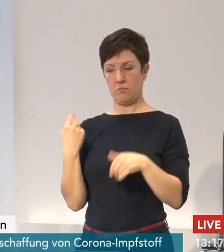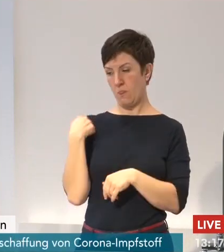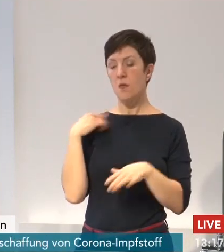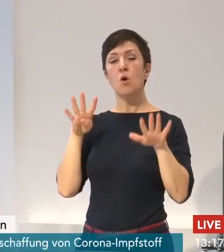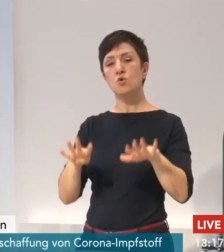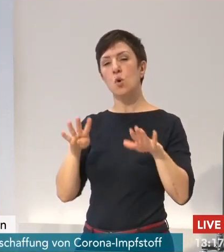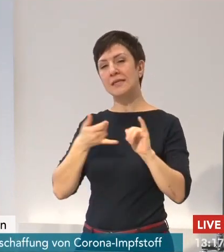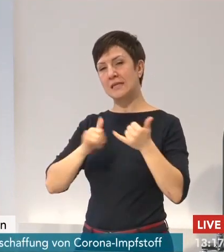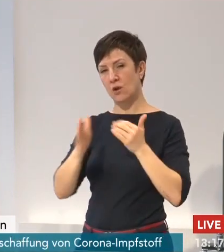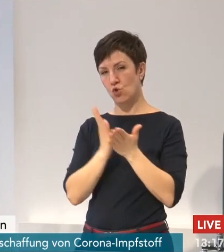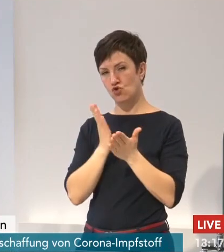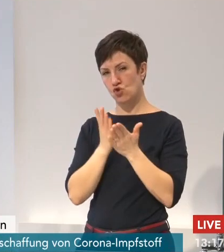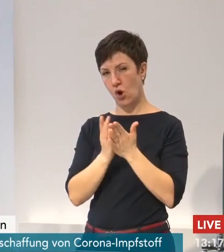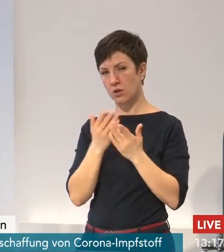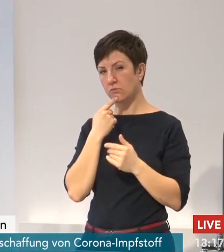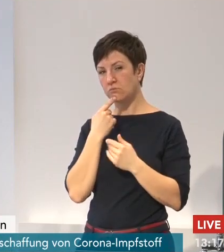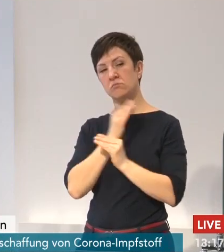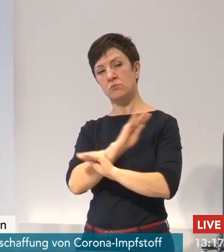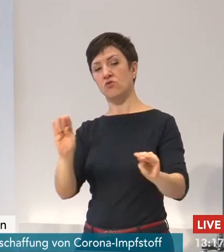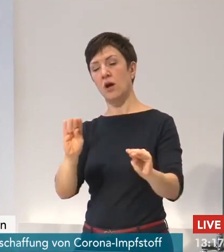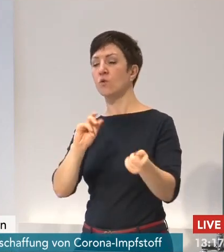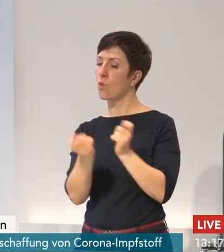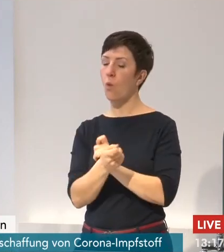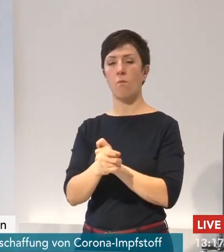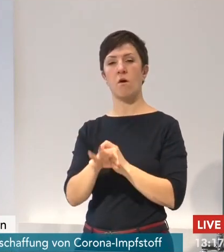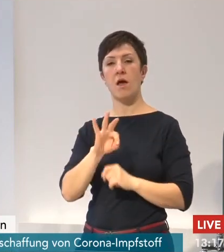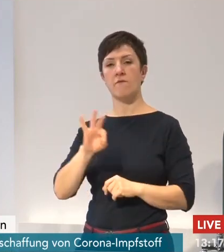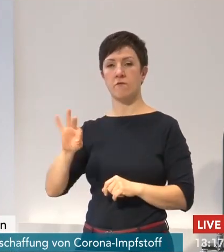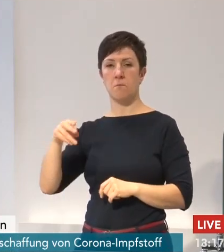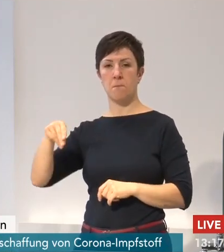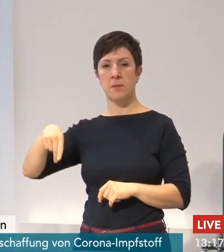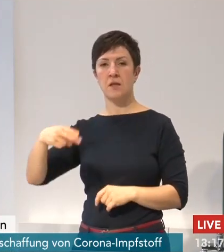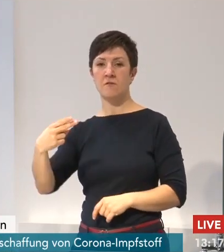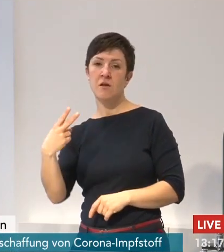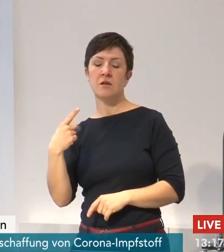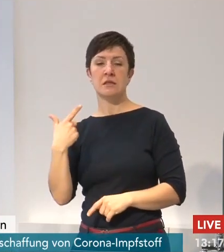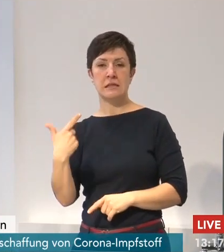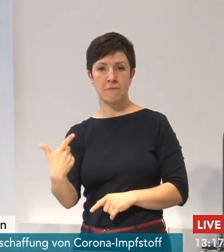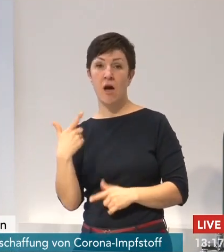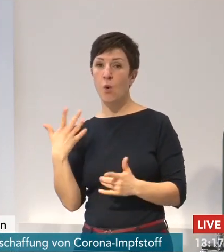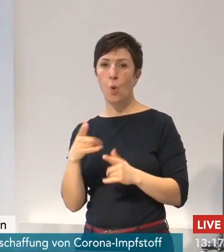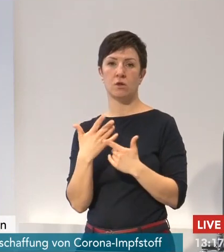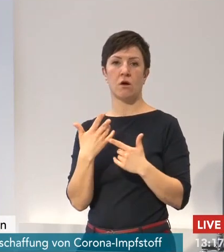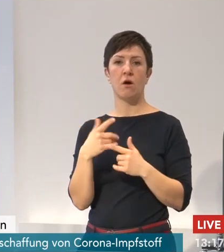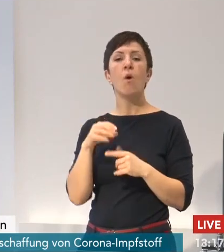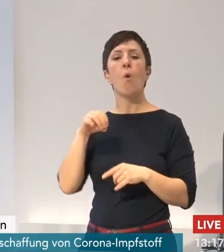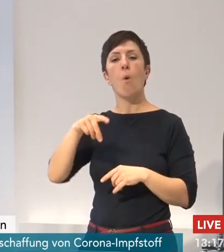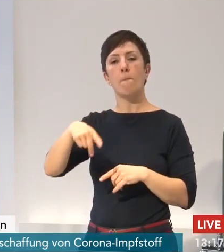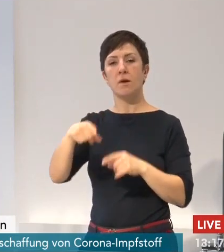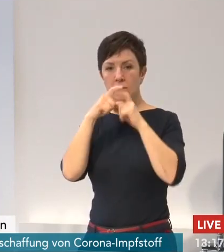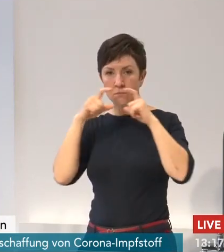aktuellen Verordnung auch auf die erlaubten Tätigkeiten im Bereich körpernahe Dienstleistungen und Körperpflege ausgeweitet. Und auch der Stufenplan